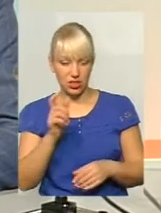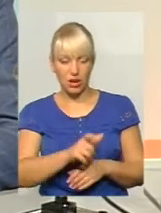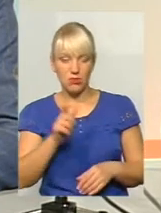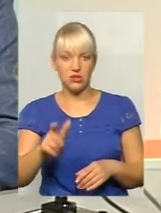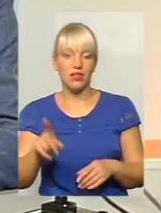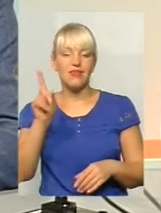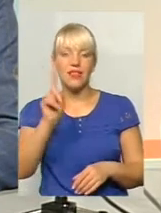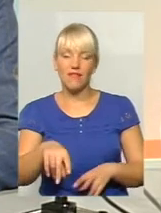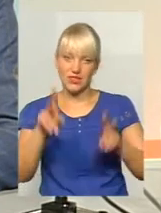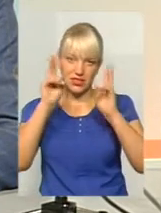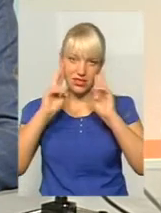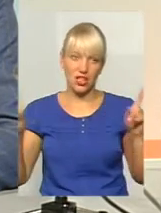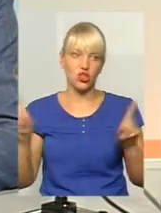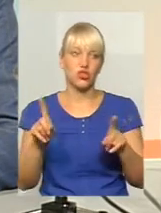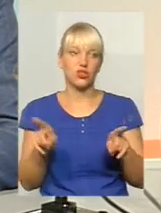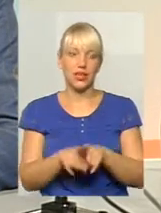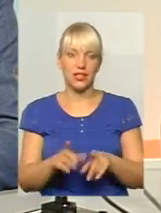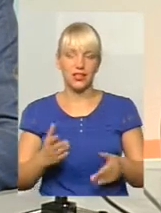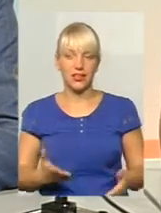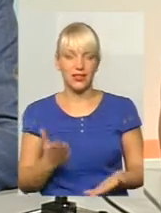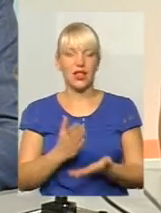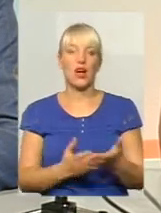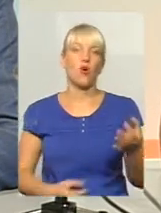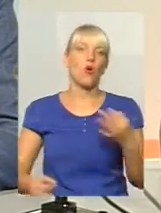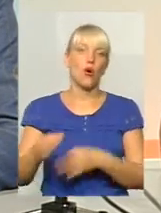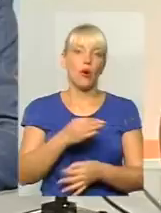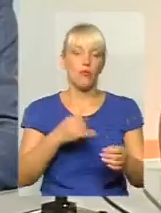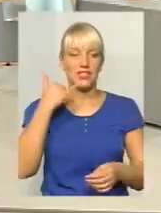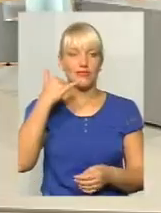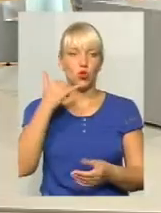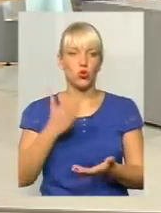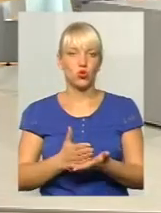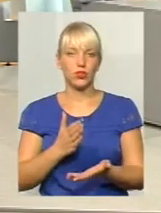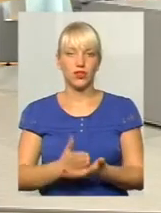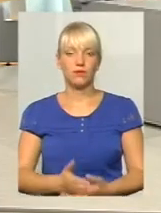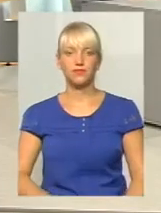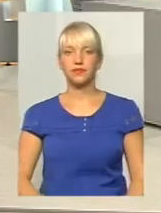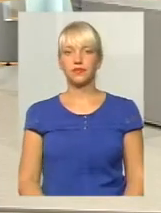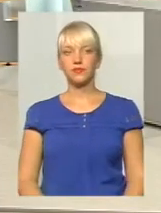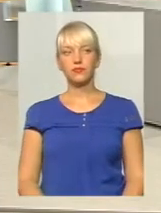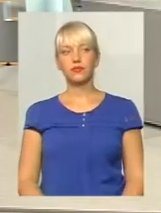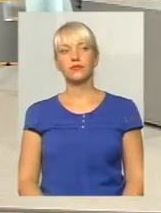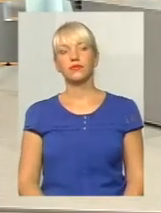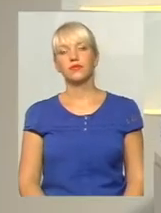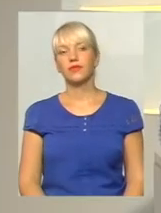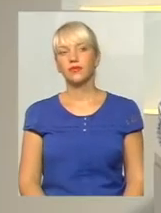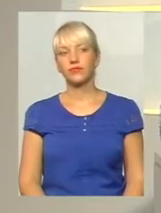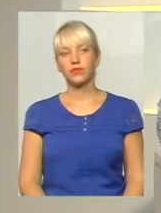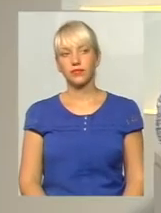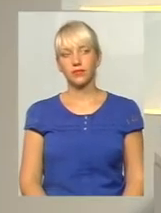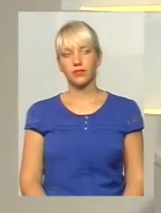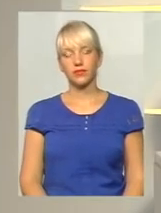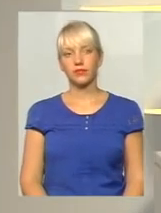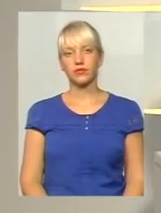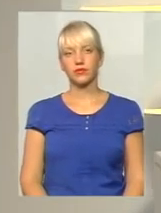не знає про те, що зараз йде таке обговорення. І тут є один дзвіночок, можливо, якраз хмельничанин, який не знав, що йде таке обговорення, або